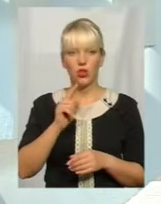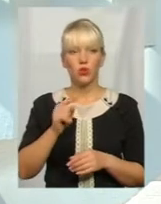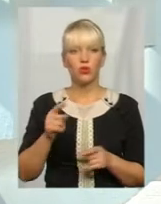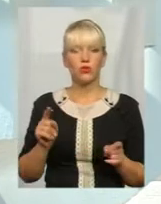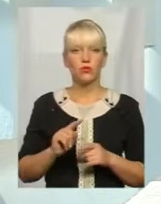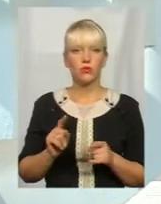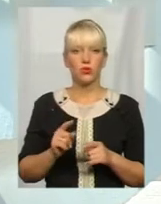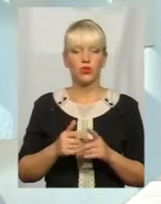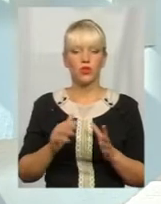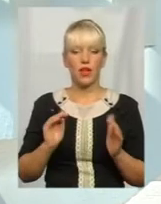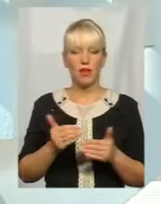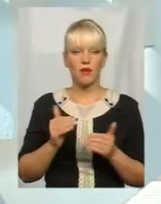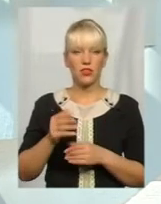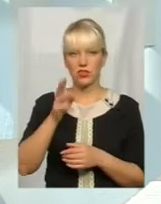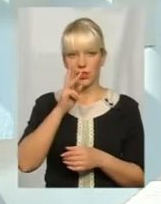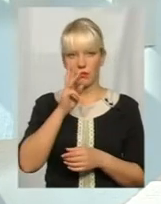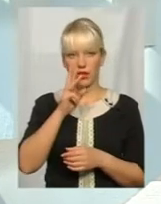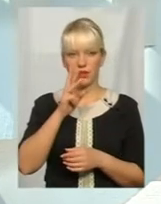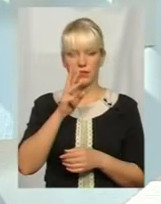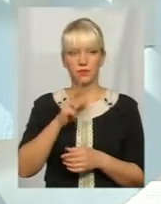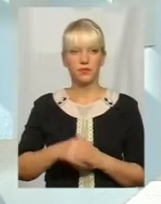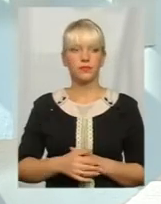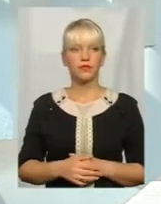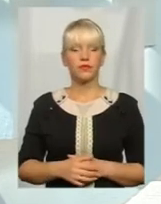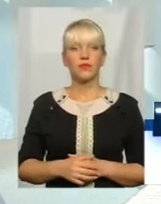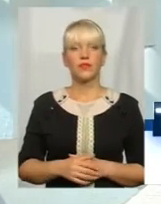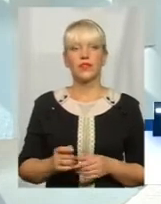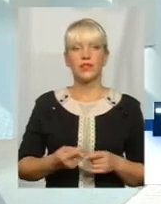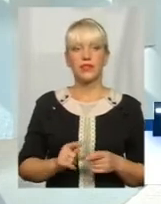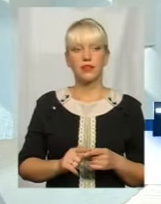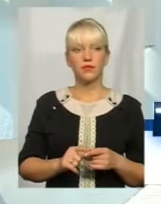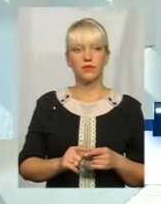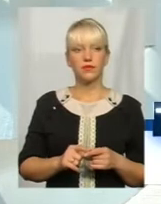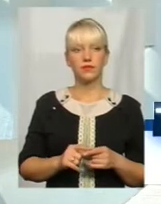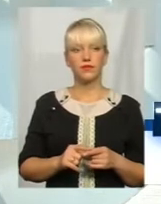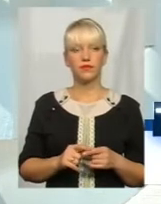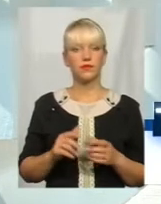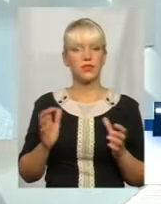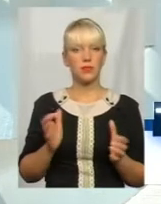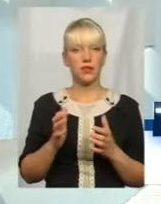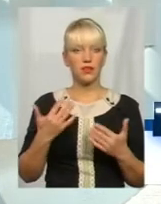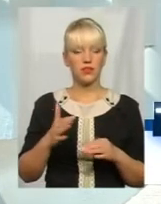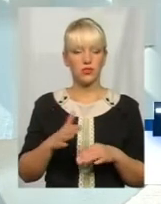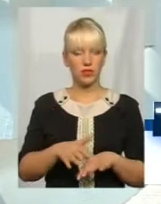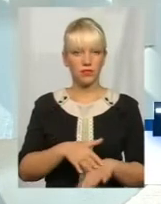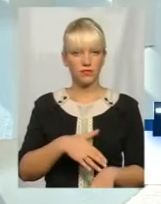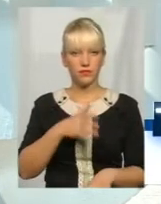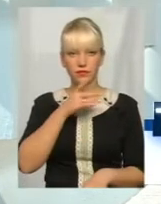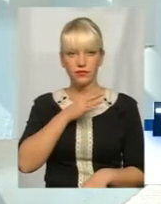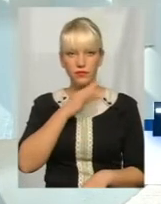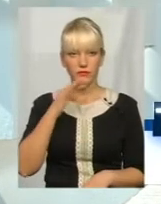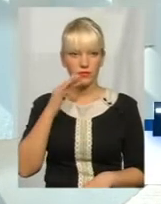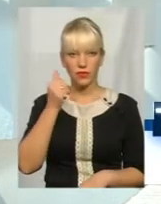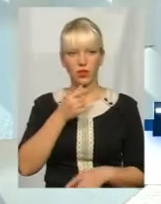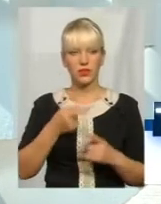що найменша заробітна плата, тенденція зберігається вже не перший рік. Це